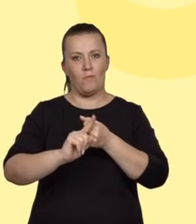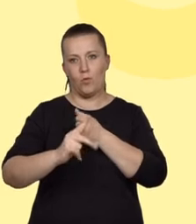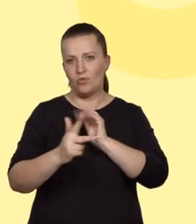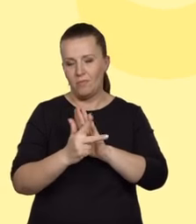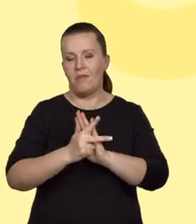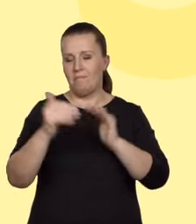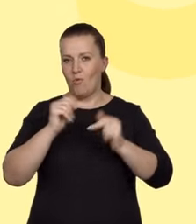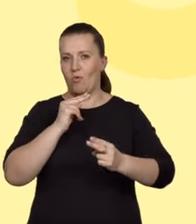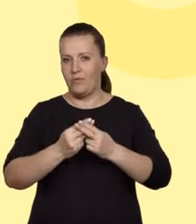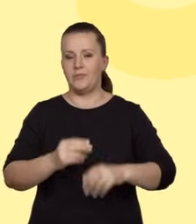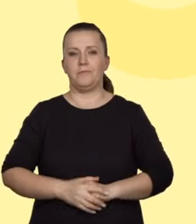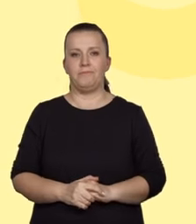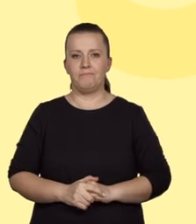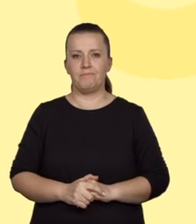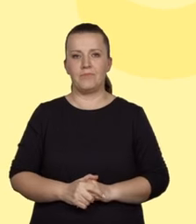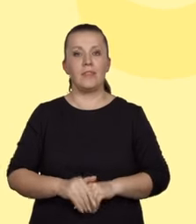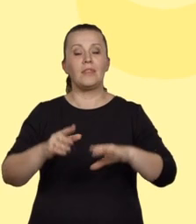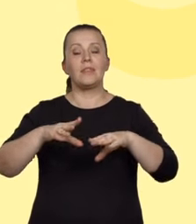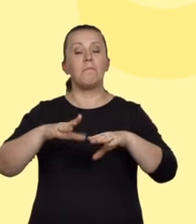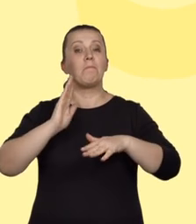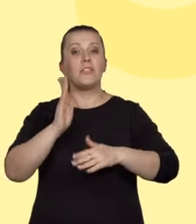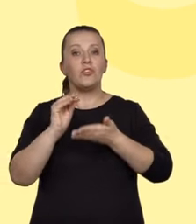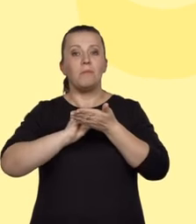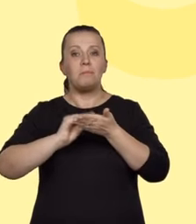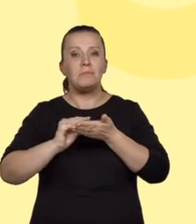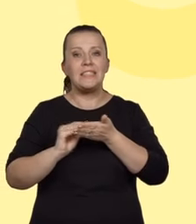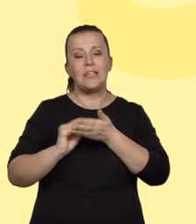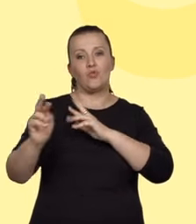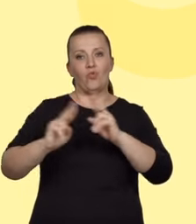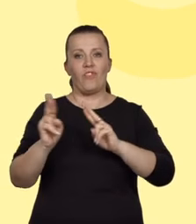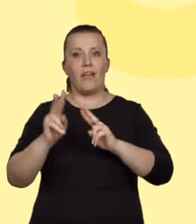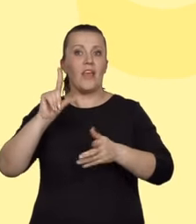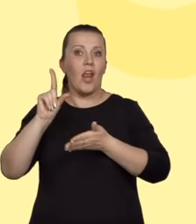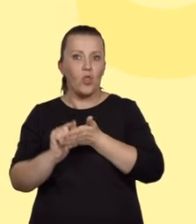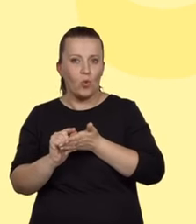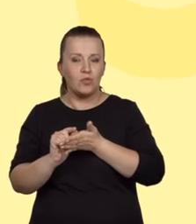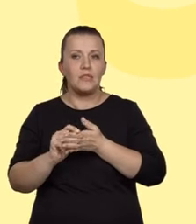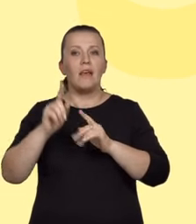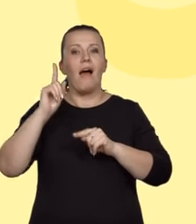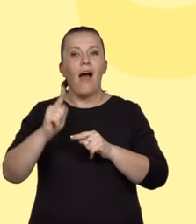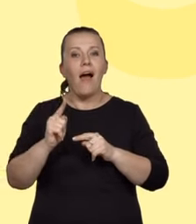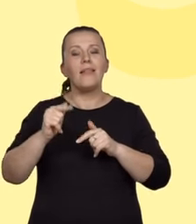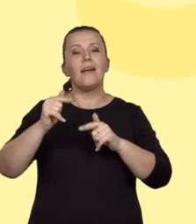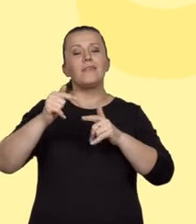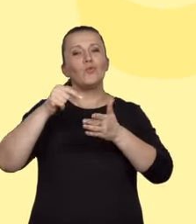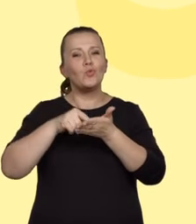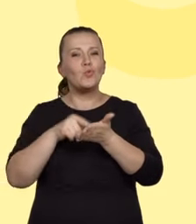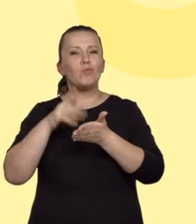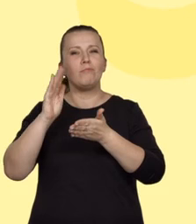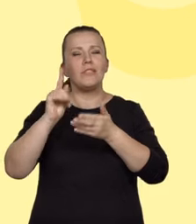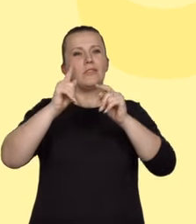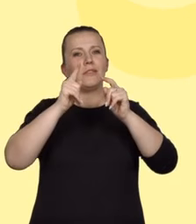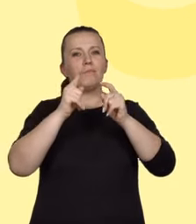Zacznijmy od napisania równania reakcji redukcji, które powstanie jako wynik kilku operacji